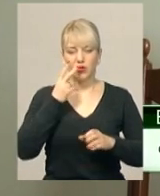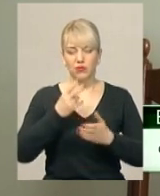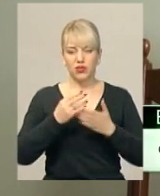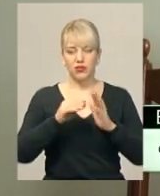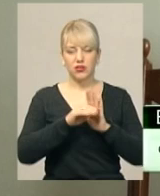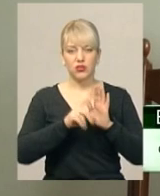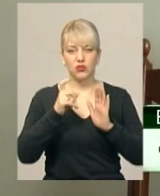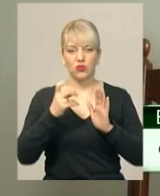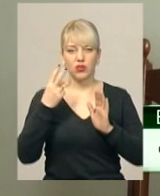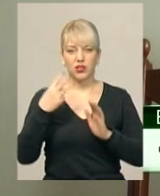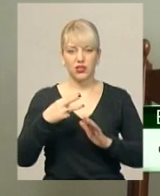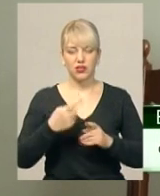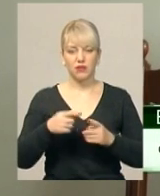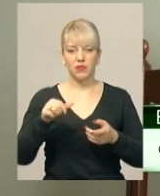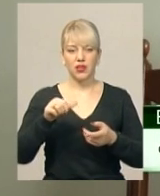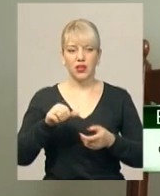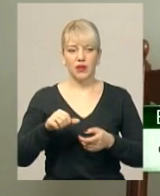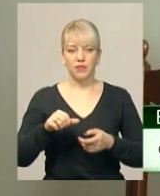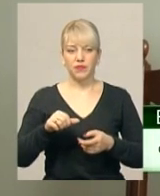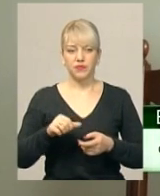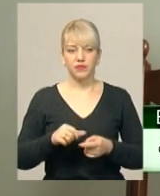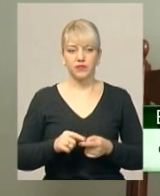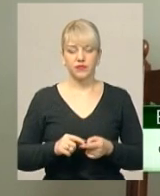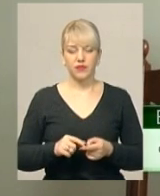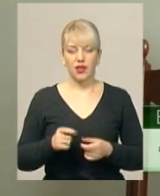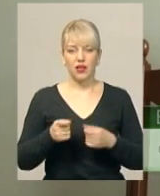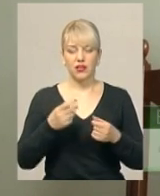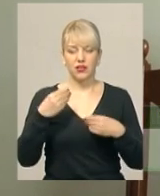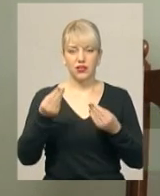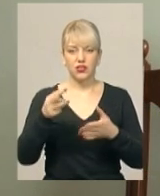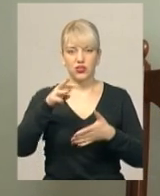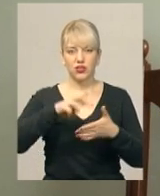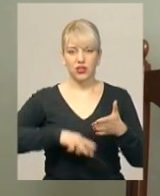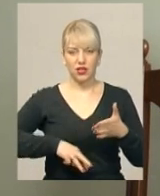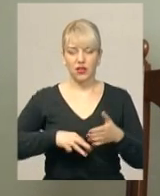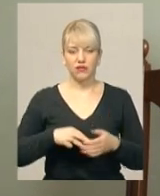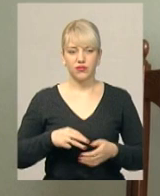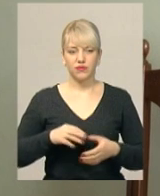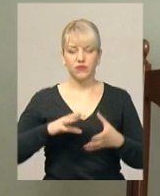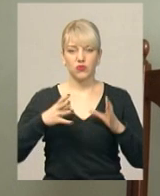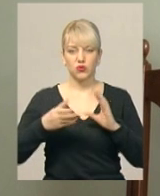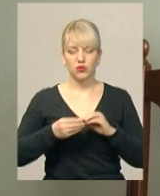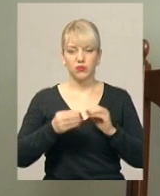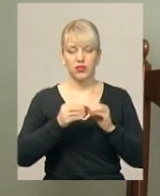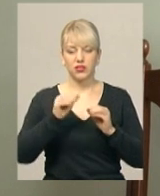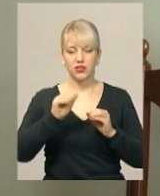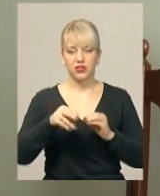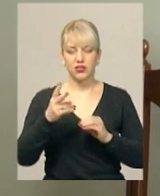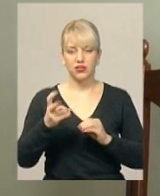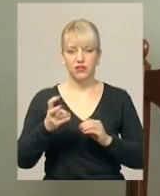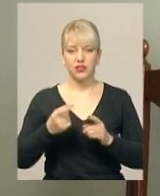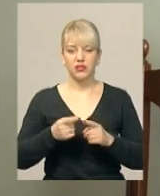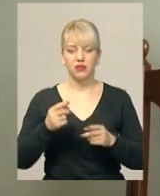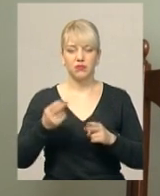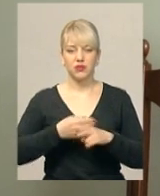статті 130-ї Кодексу Кривої на простині правопорушення. Тодакласне в нього адміністративне стягнення у виді штрафу в сумі 10 тисяч 200 гривень з